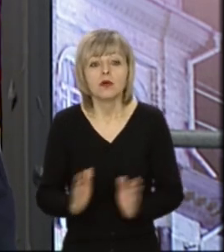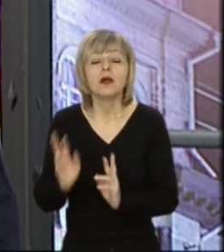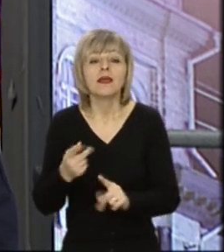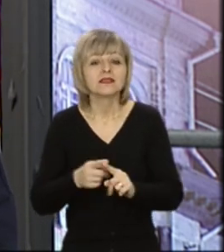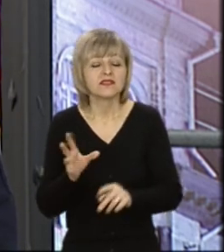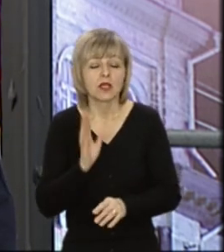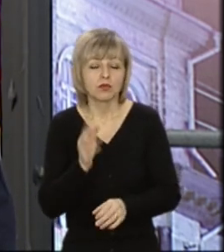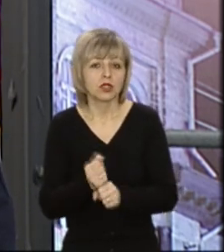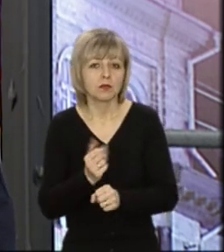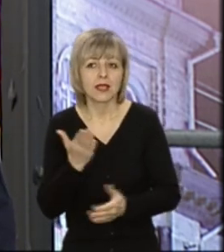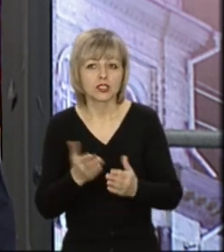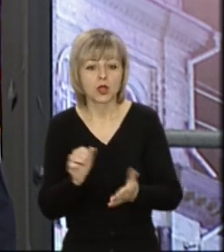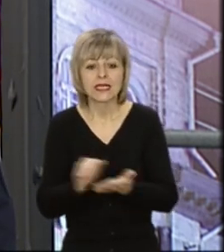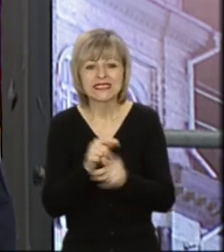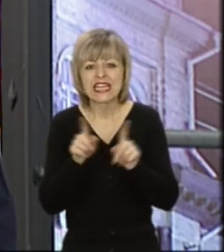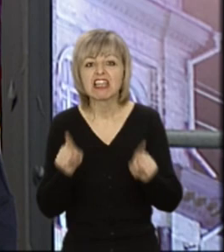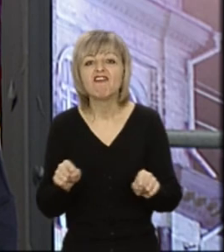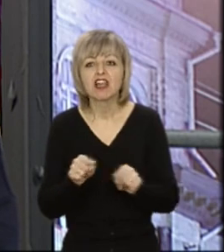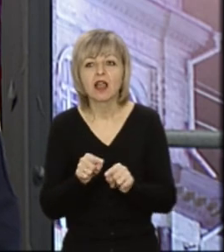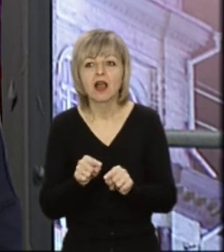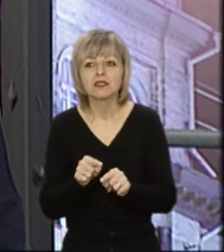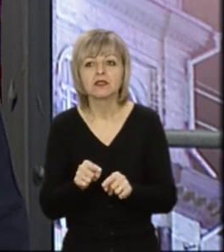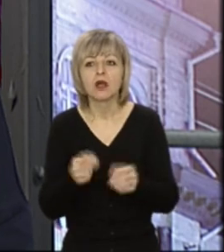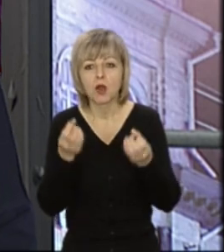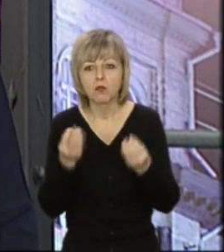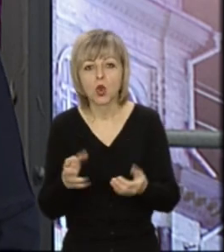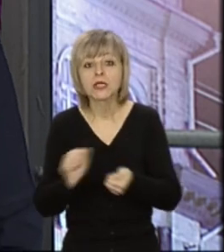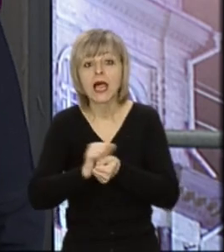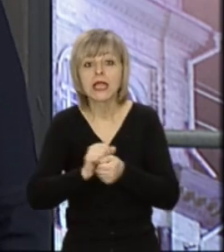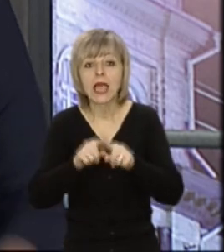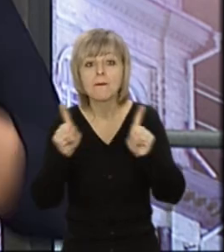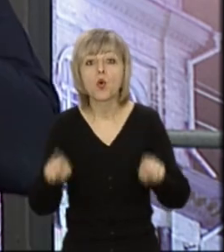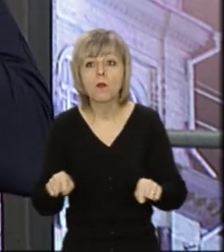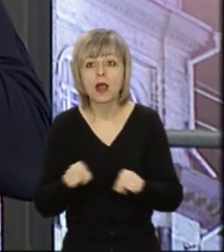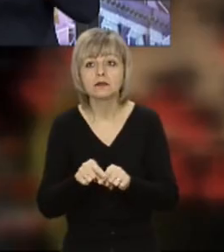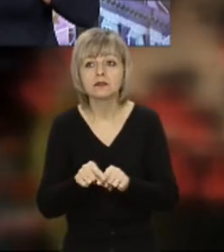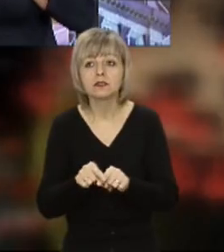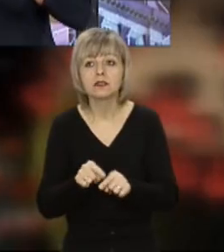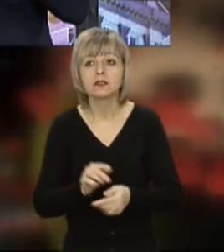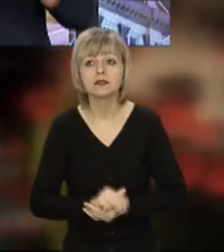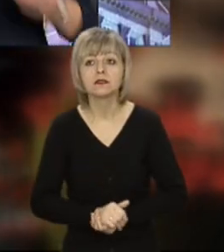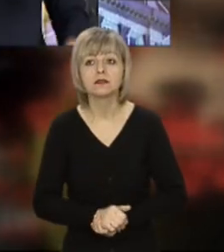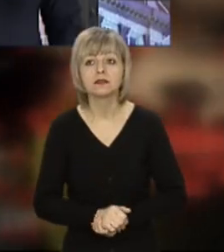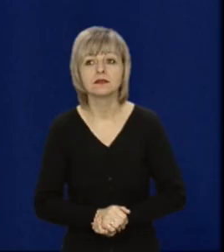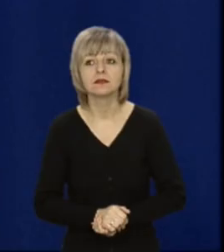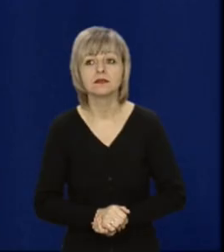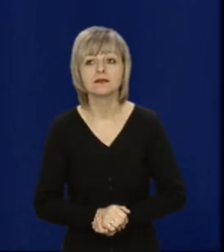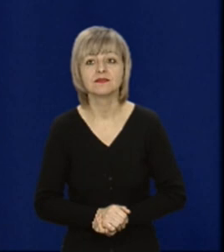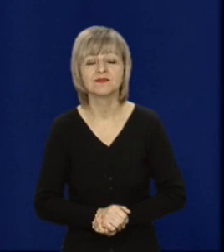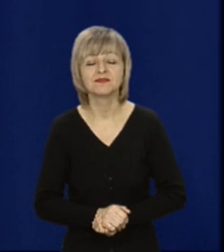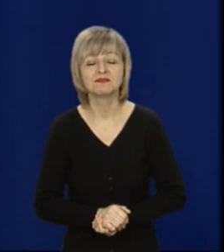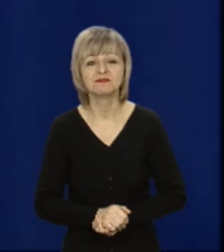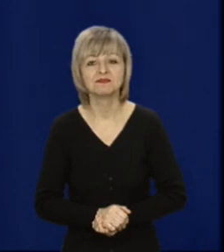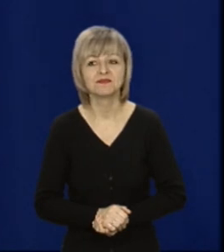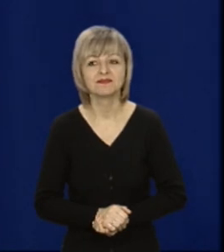Але наголошую, якщо це сертифікат просто на бумазі, це ж... Будьте здорові.